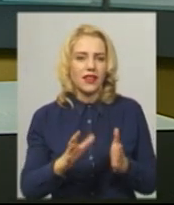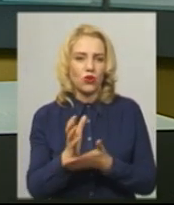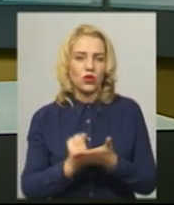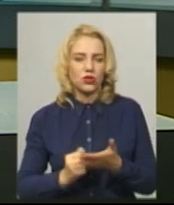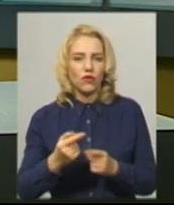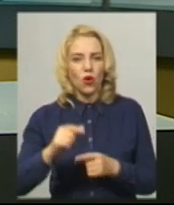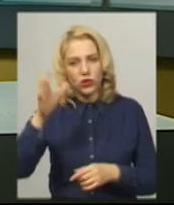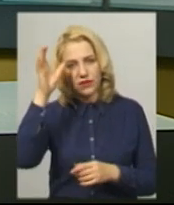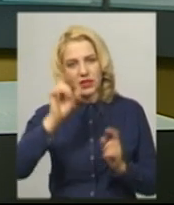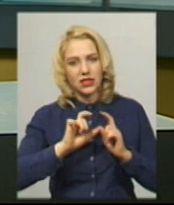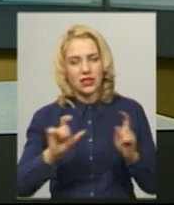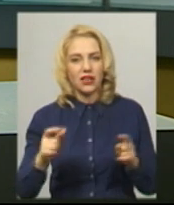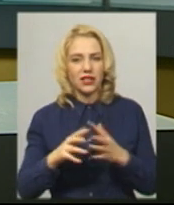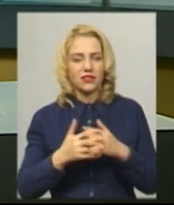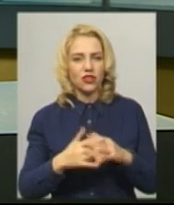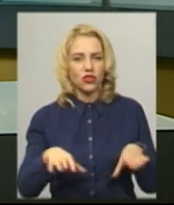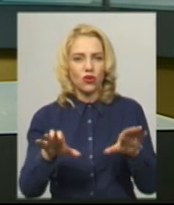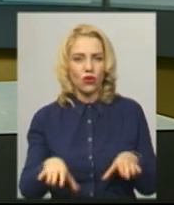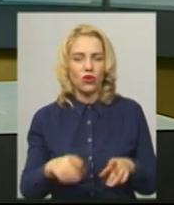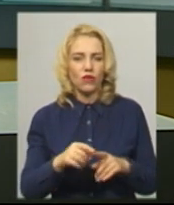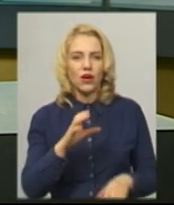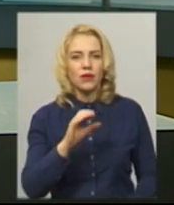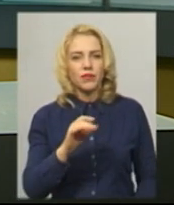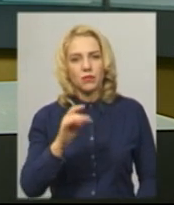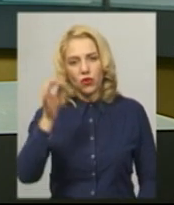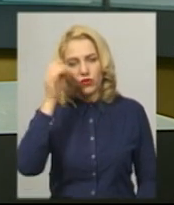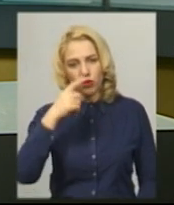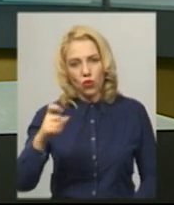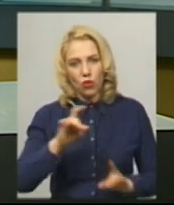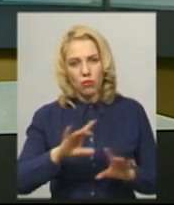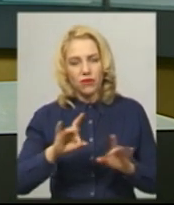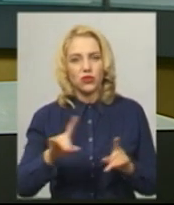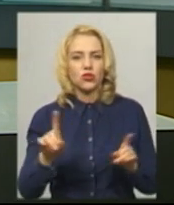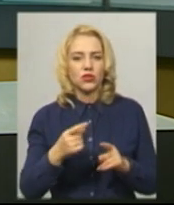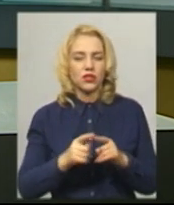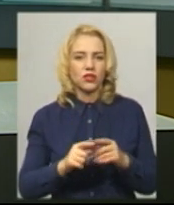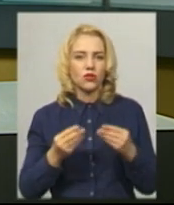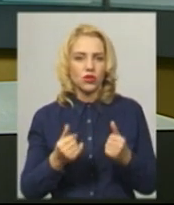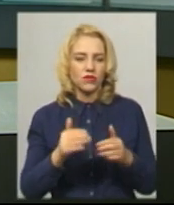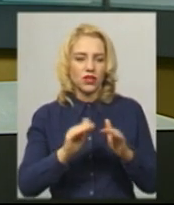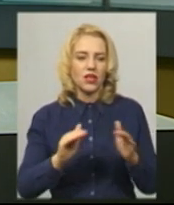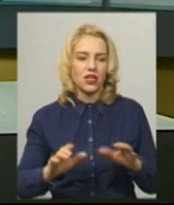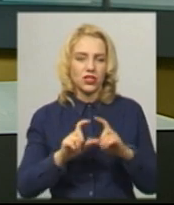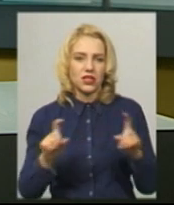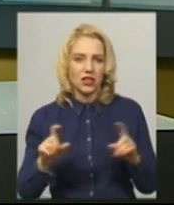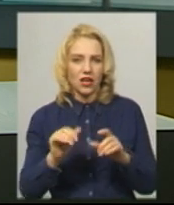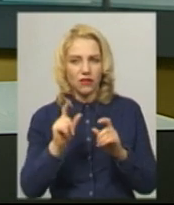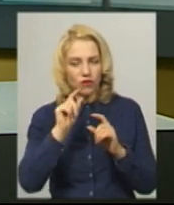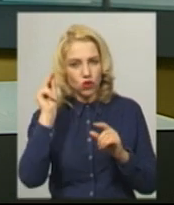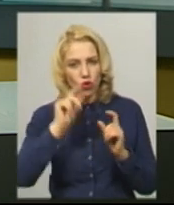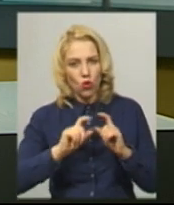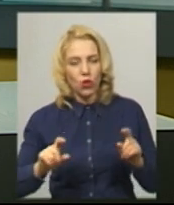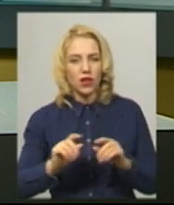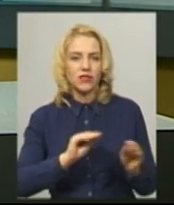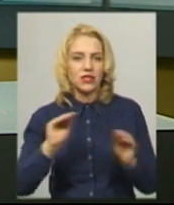освітніх закладах. Селищний голова Олександр Собень повідомив, за ці гроші в дитячих садках та школах встановили металопластикові